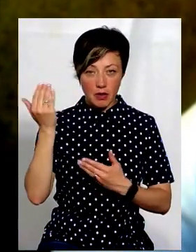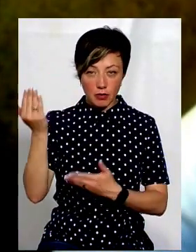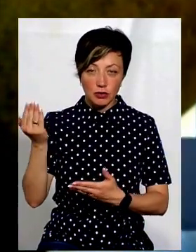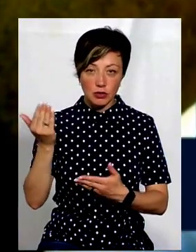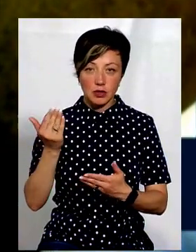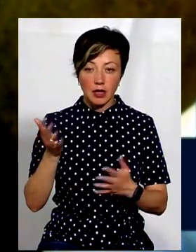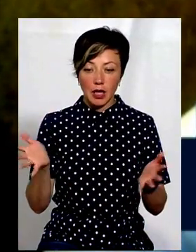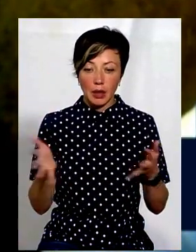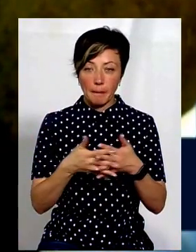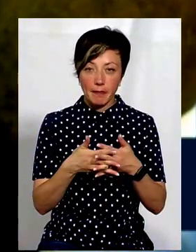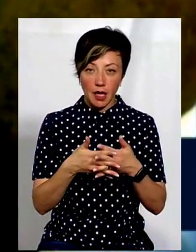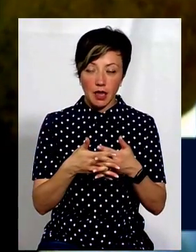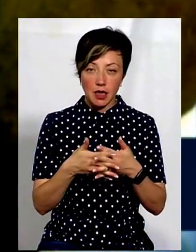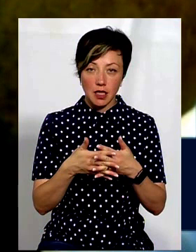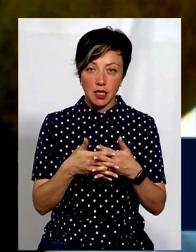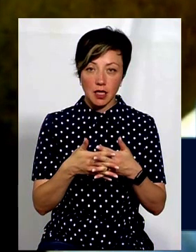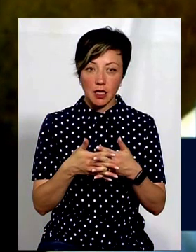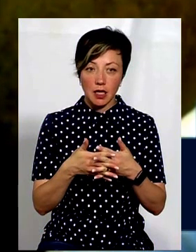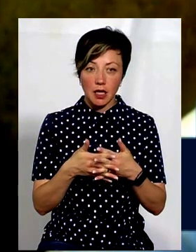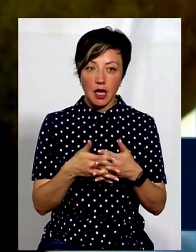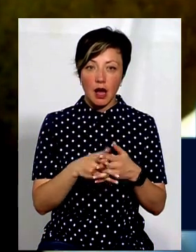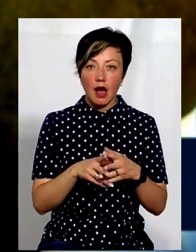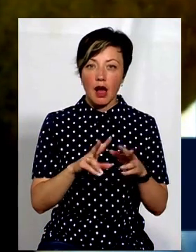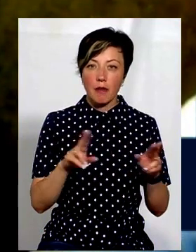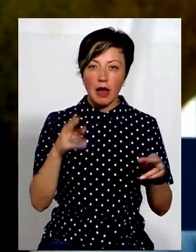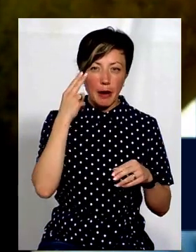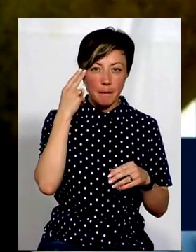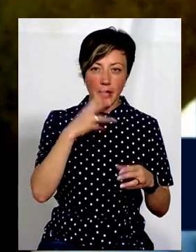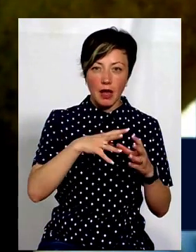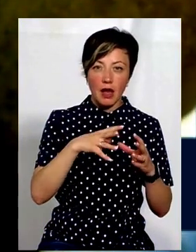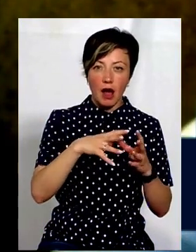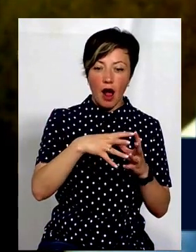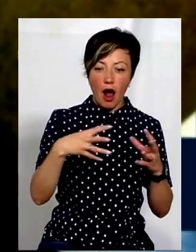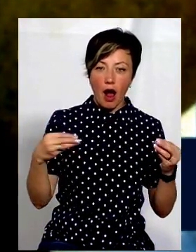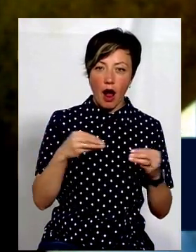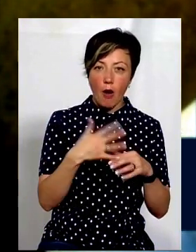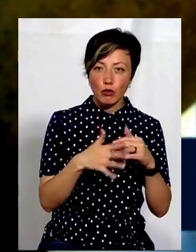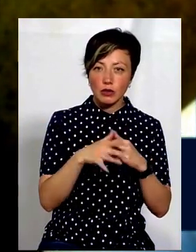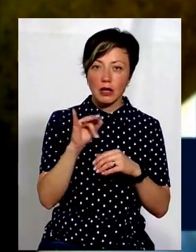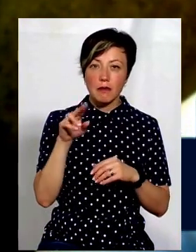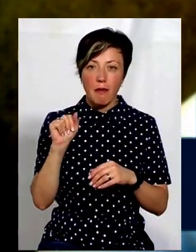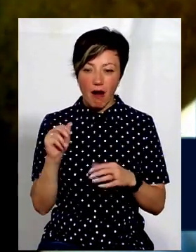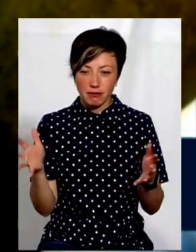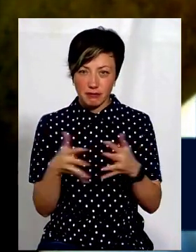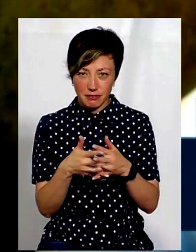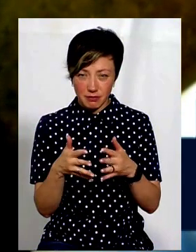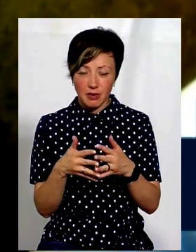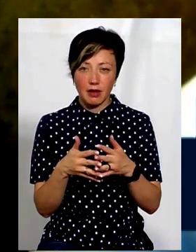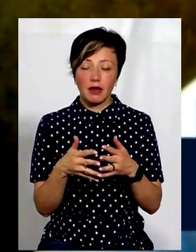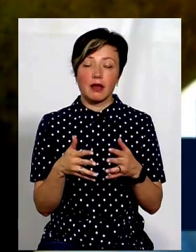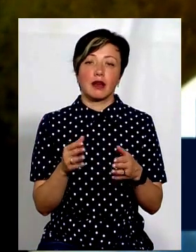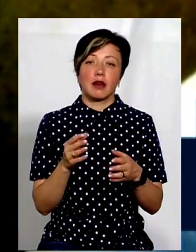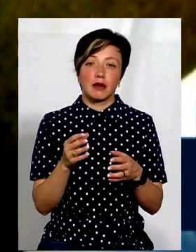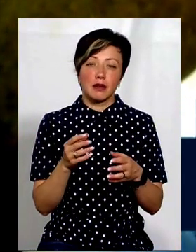гібрид пекінської капусти та ріпаку, який називається Перко. Ось